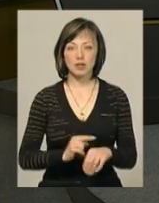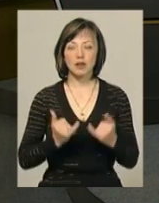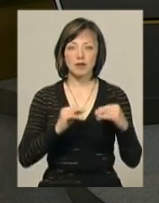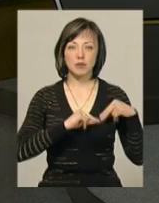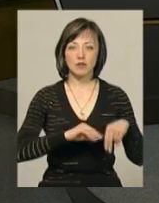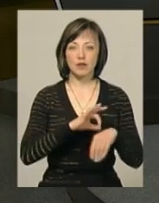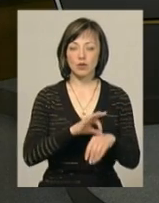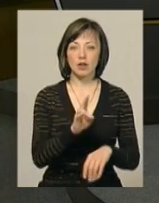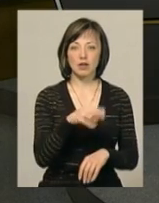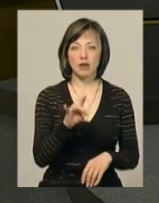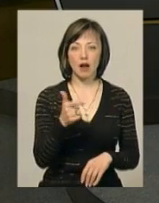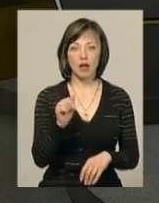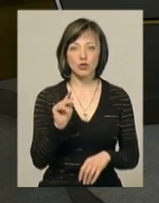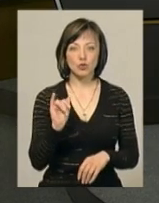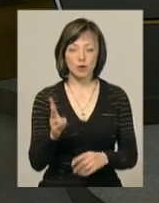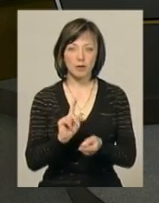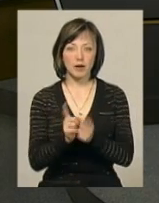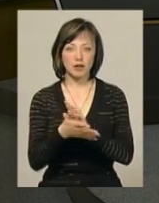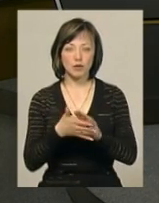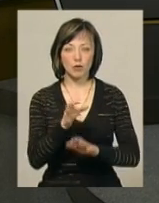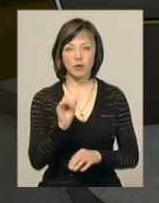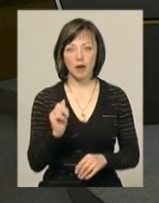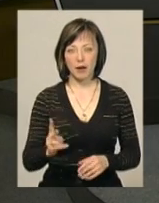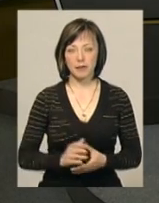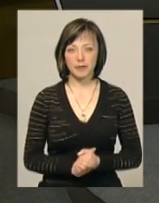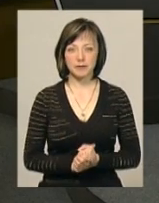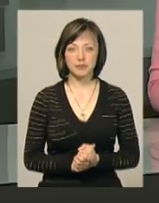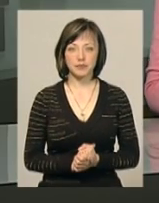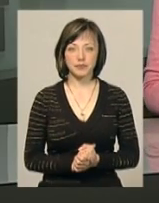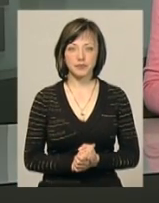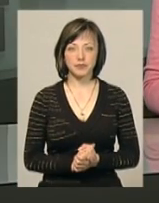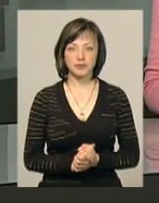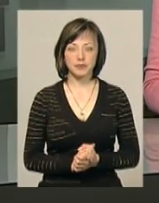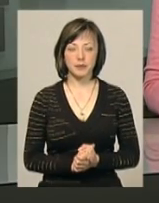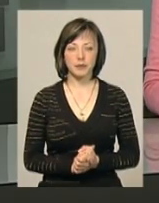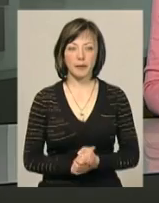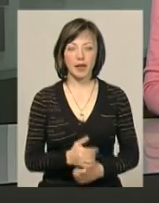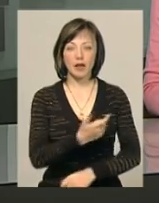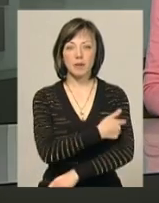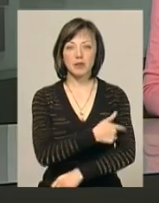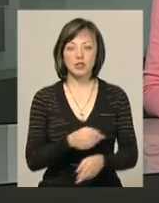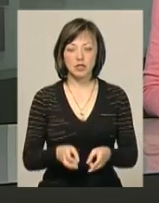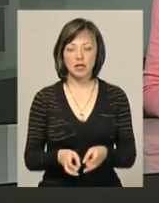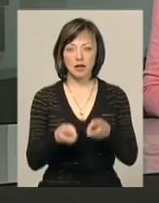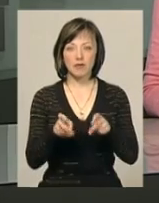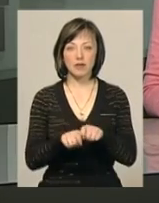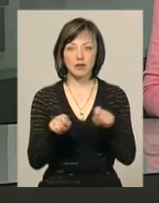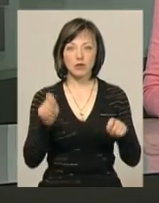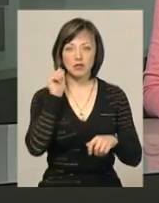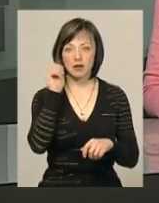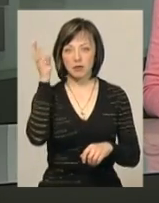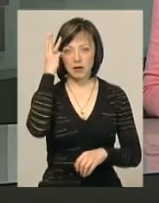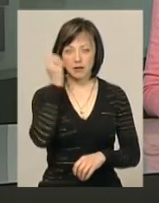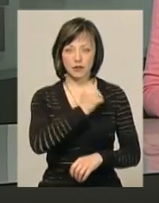студії працюють ведуча Надія Драганчук та диктор жестової мови Ольга Рибак. Медичний ліфт відкриють завтра у Гмельницькому